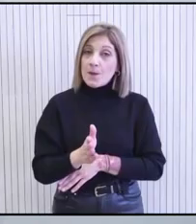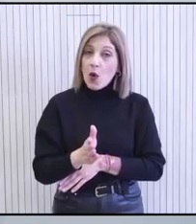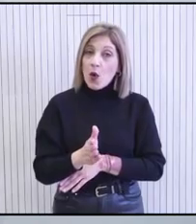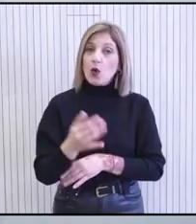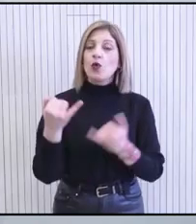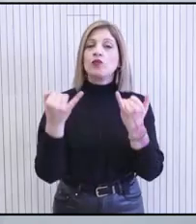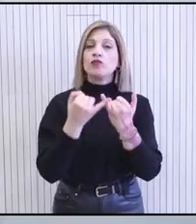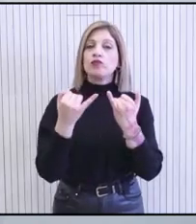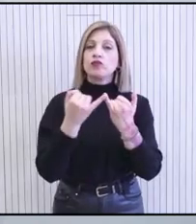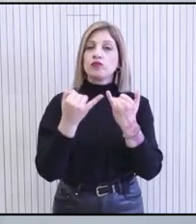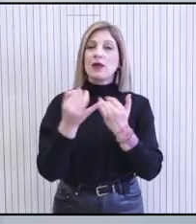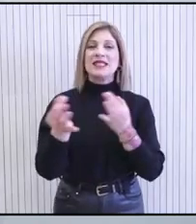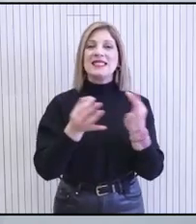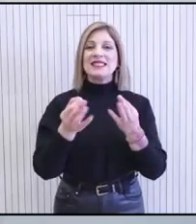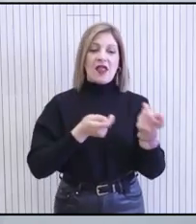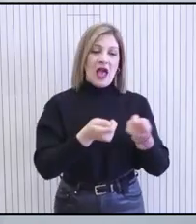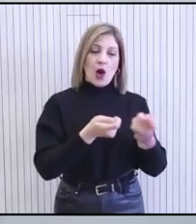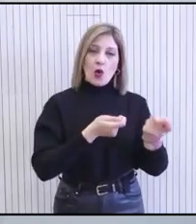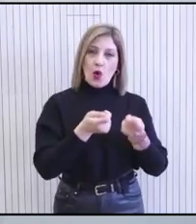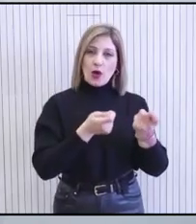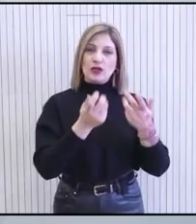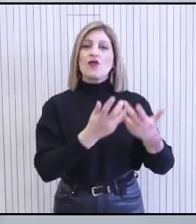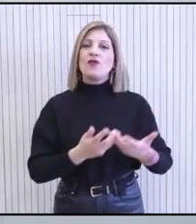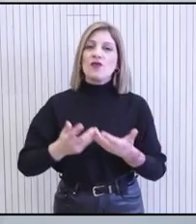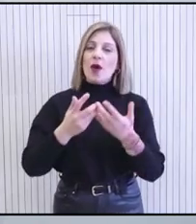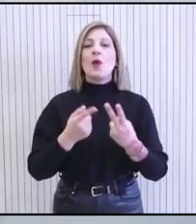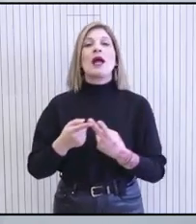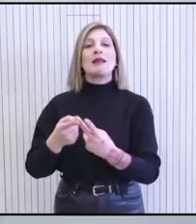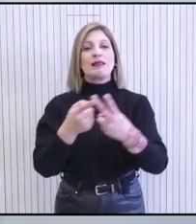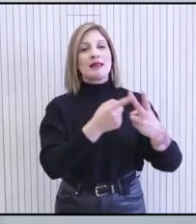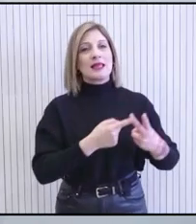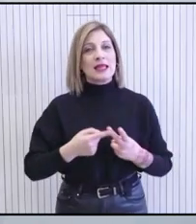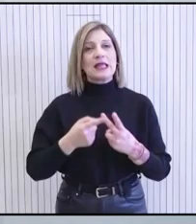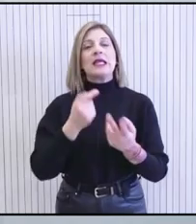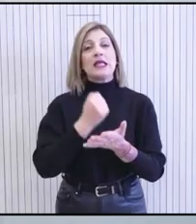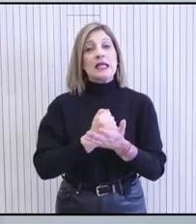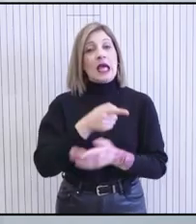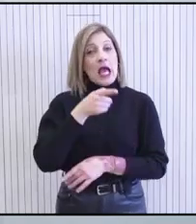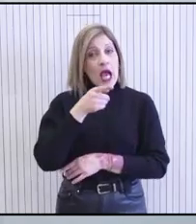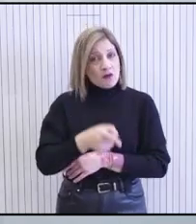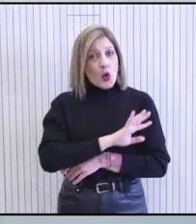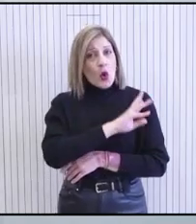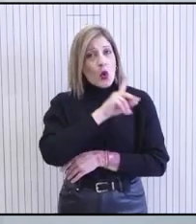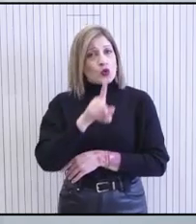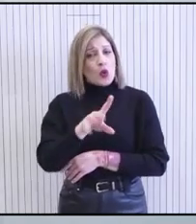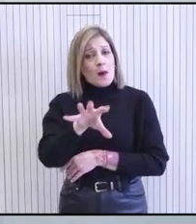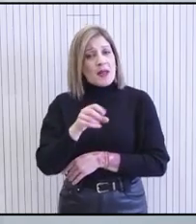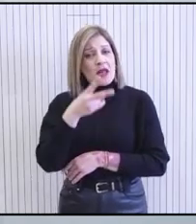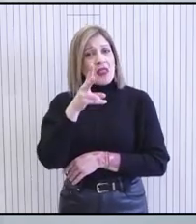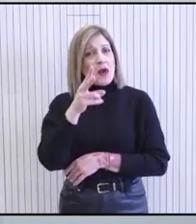ηλεκτρονικού συστήματος σχεδίων χορηγιών της υπηρεσίας βιομηχανίας και τεχνολογίας και μέχρι σήμερα να πούμε ότι έχουν παραλυφθεί